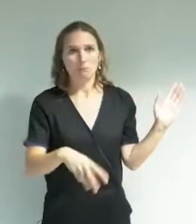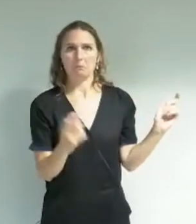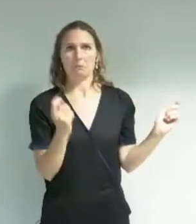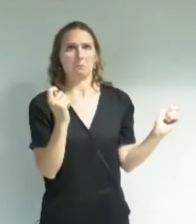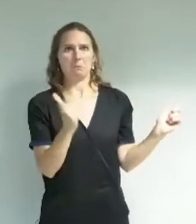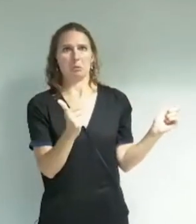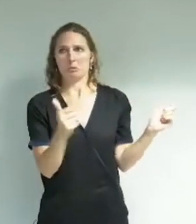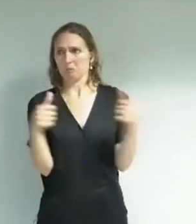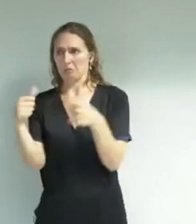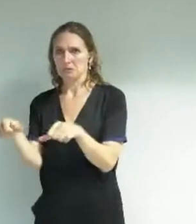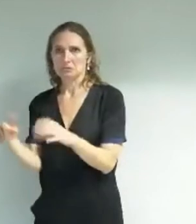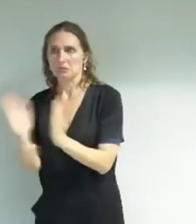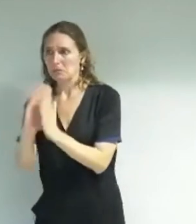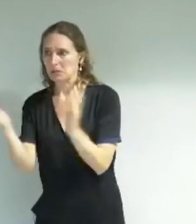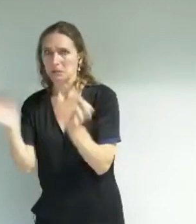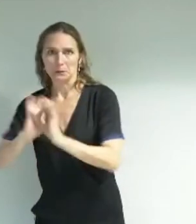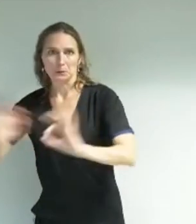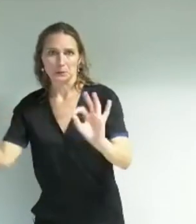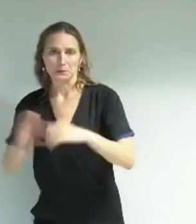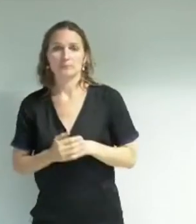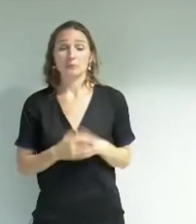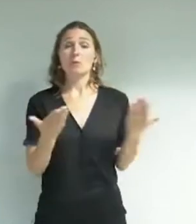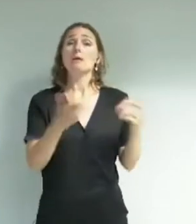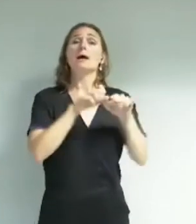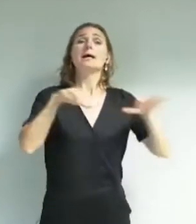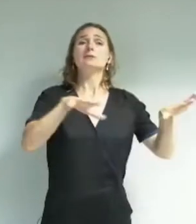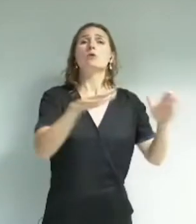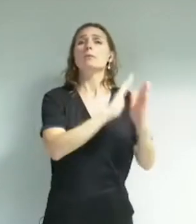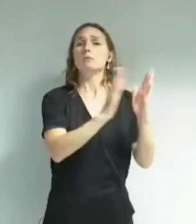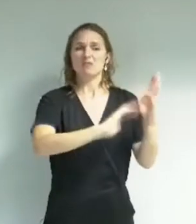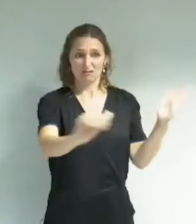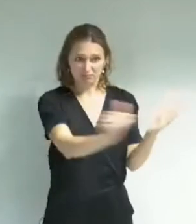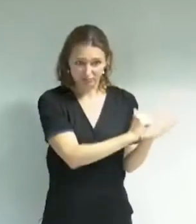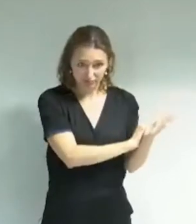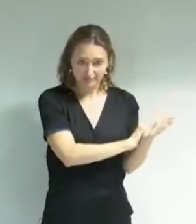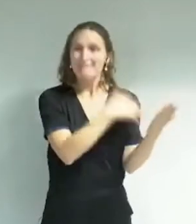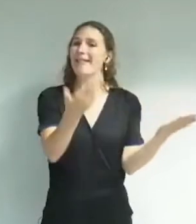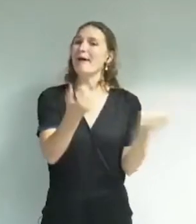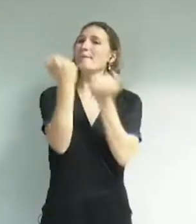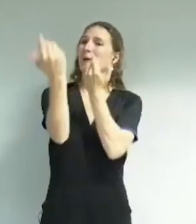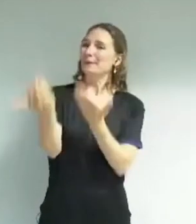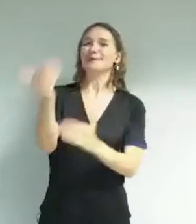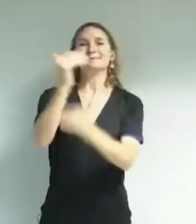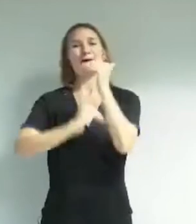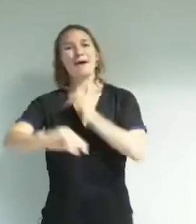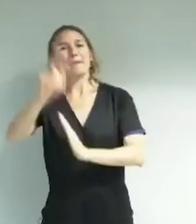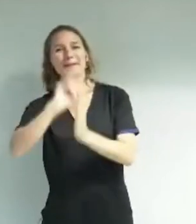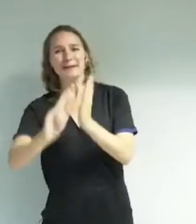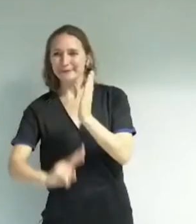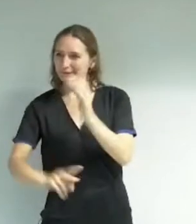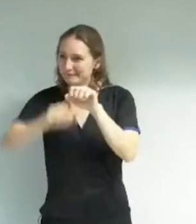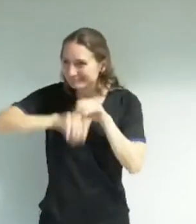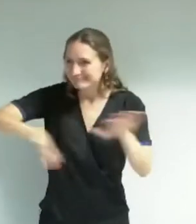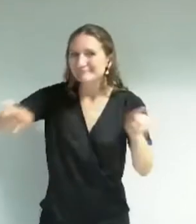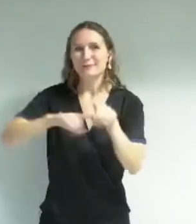après avoir détruit le réseau de bibliothèques, maintenant, vous nous proposez le développement de la lecture, l'ouverture d'une nouvelle bibliothèque, mais si j'ai bien